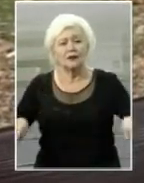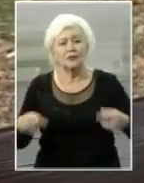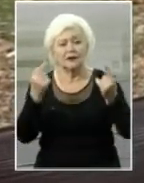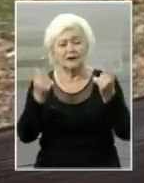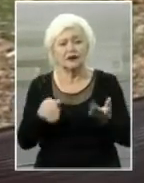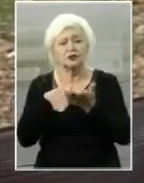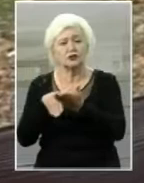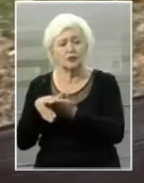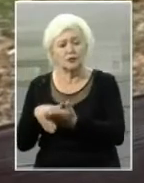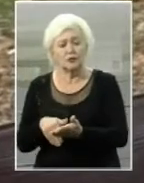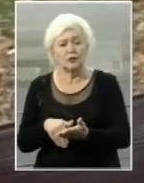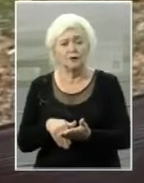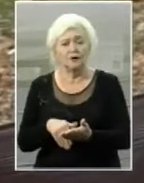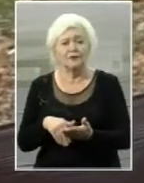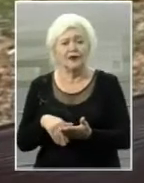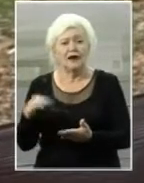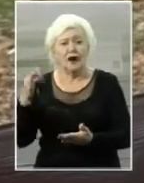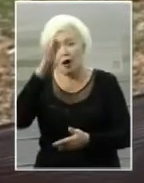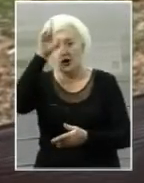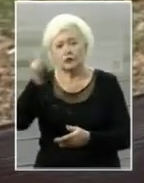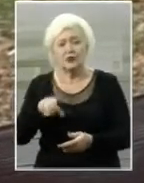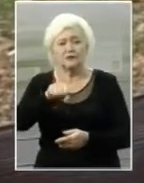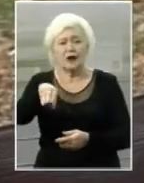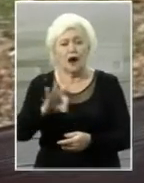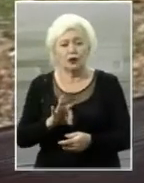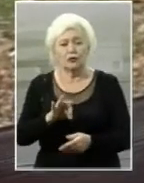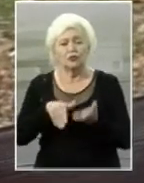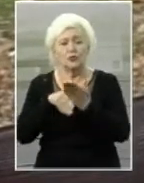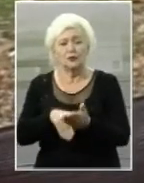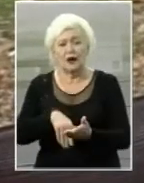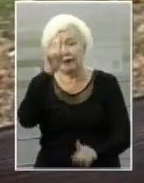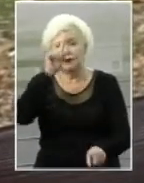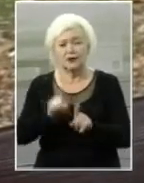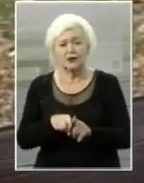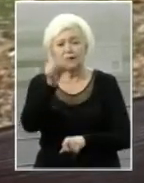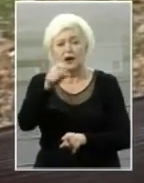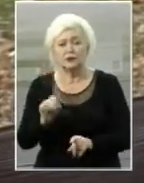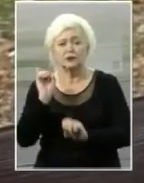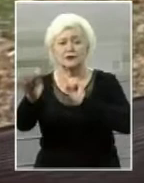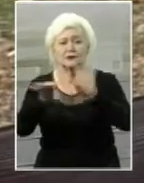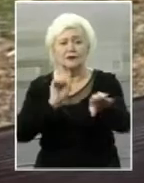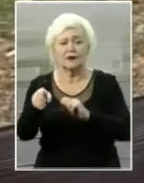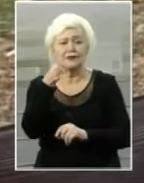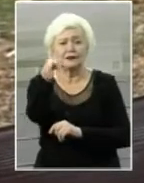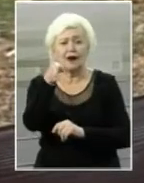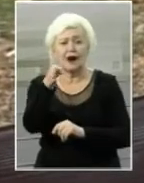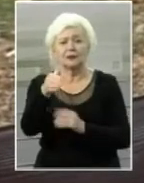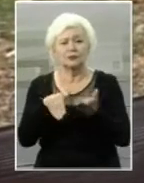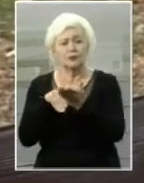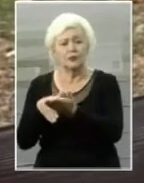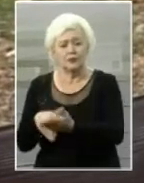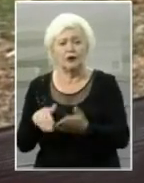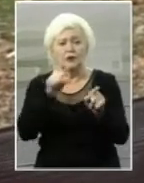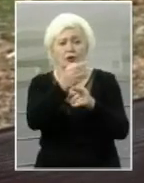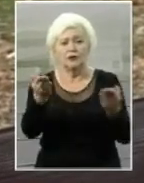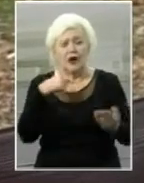З допомоги. Сильно хлопці зато допомагали. Попрати ми його. Люди, незнайомі, скидають гроші на картку, допомагають. Вона